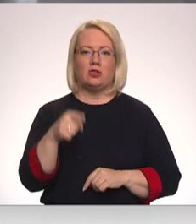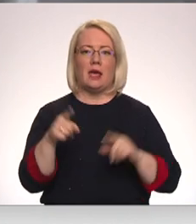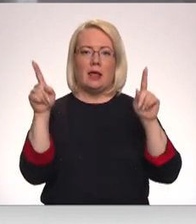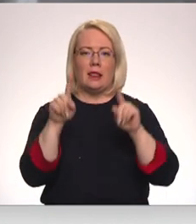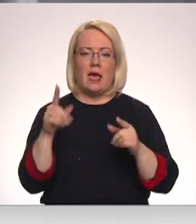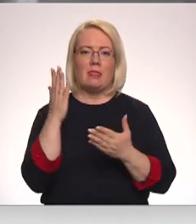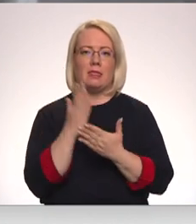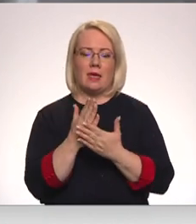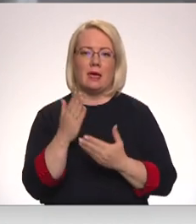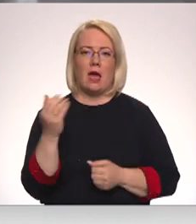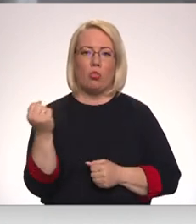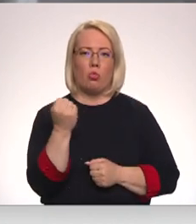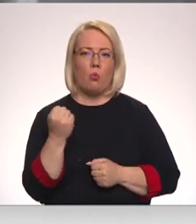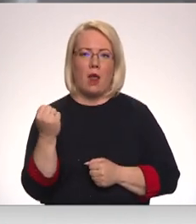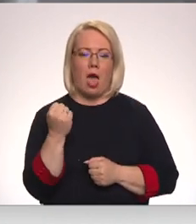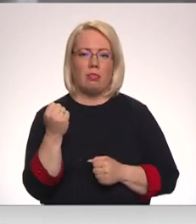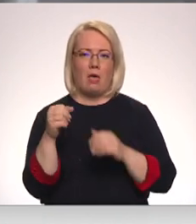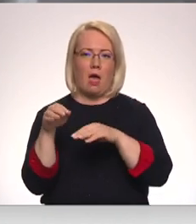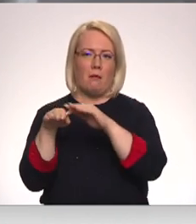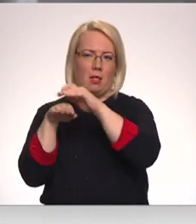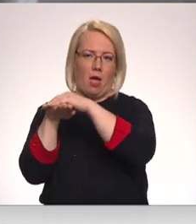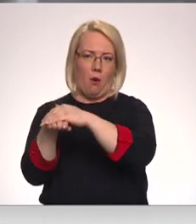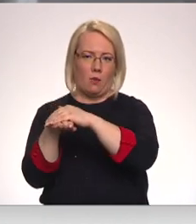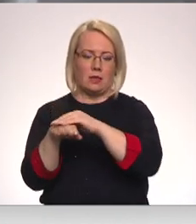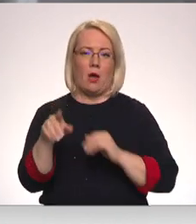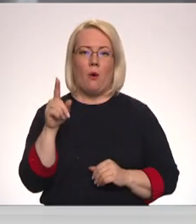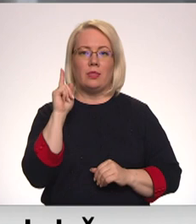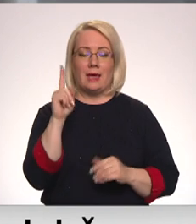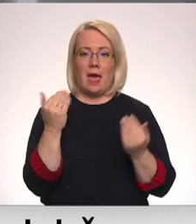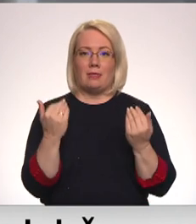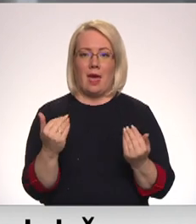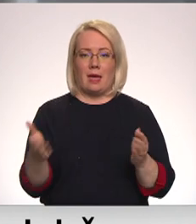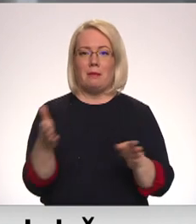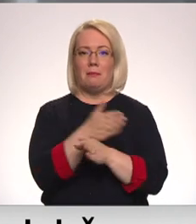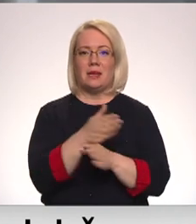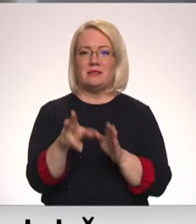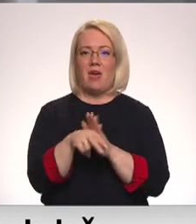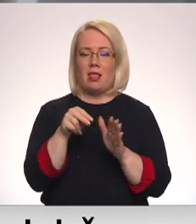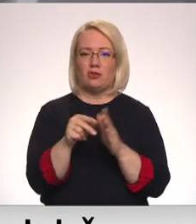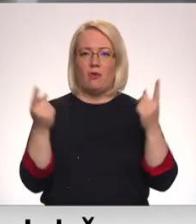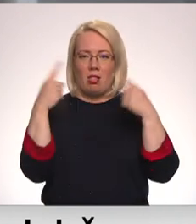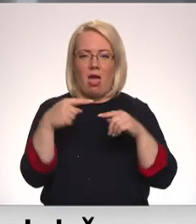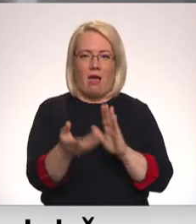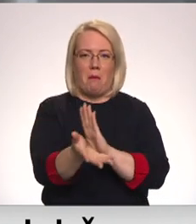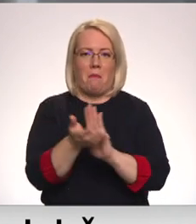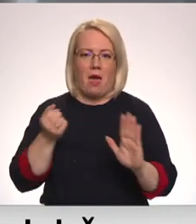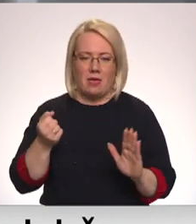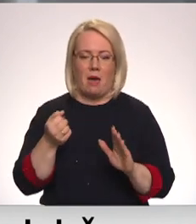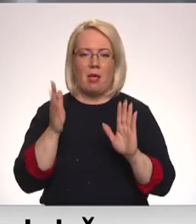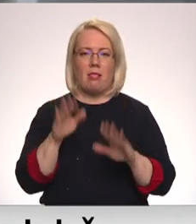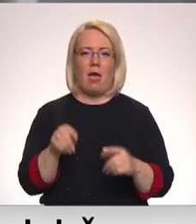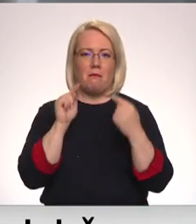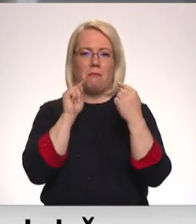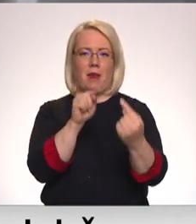uz plauktu un tikai tagad, pirmsvēlēšanu laikā, izvilkt ārā, lai vērstos pret